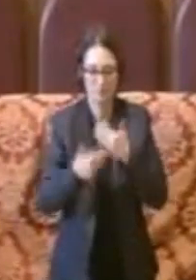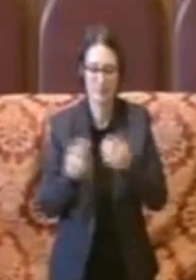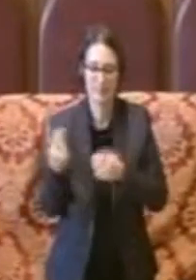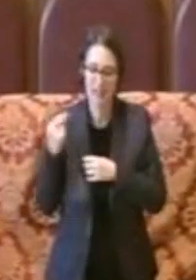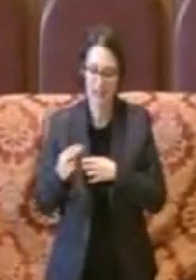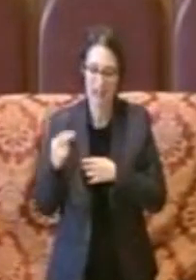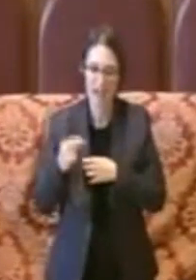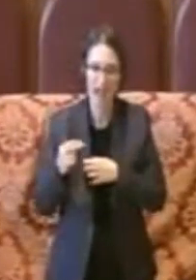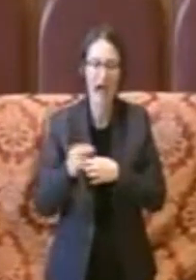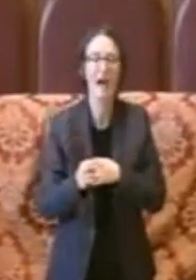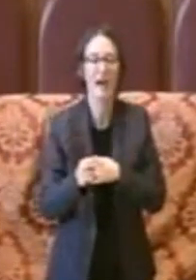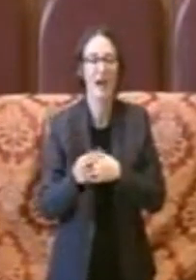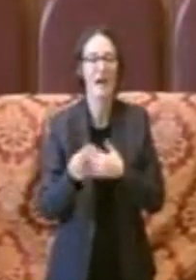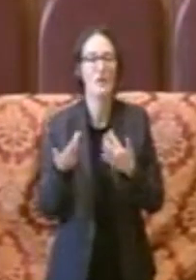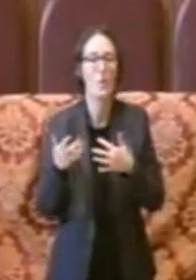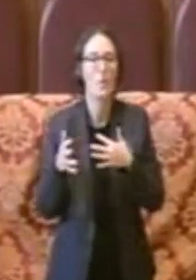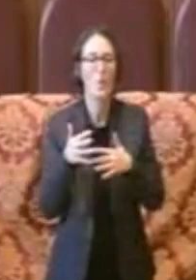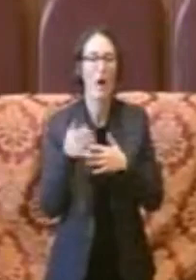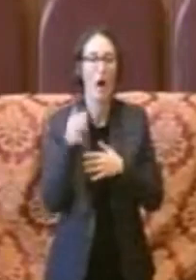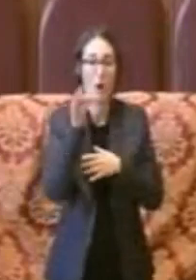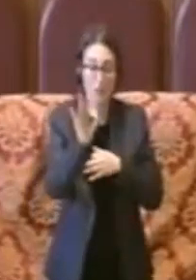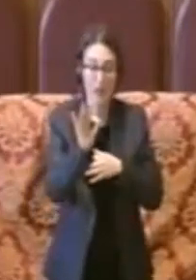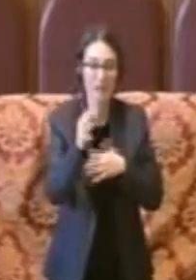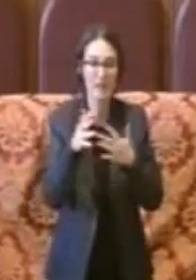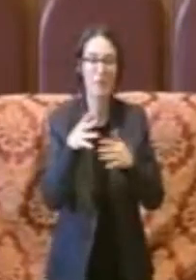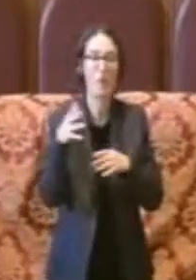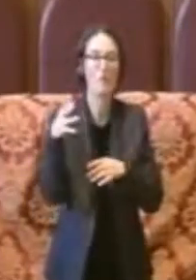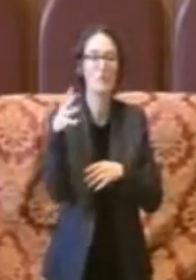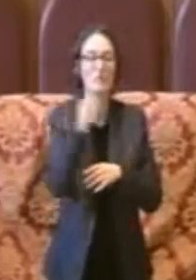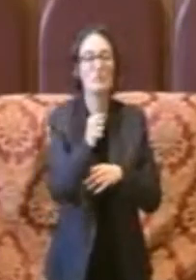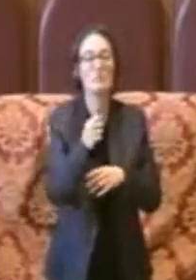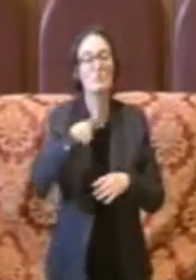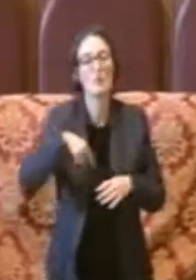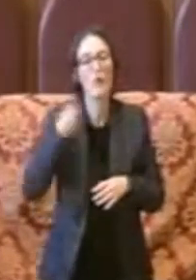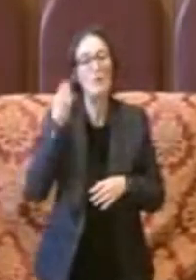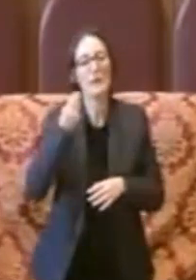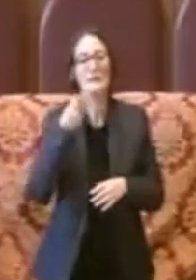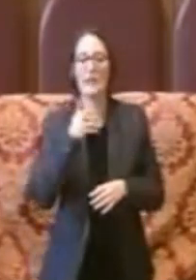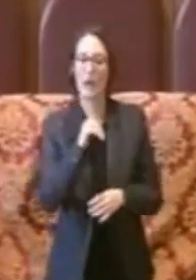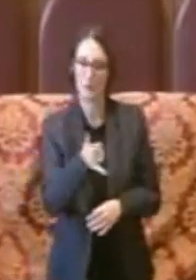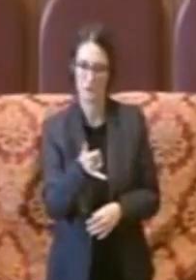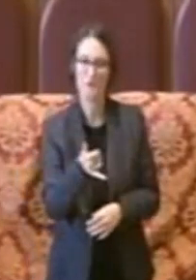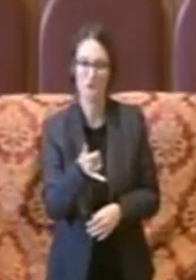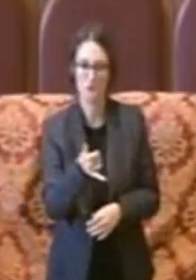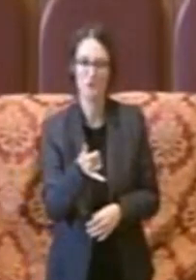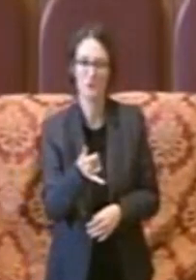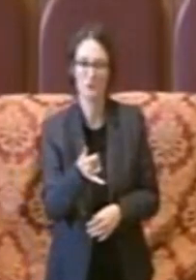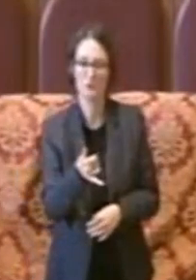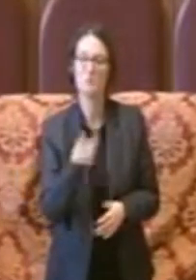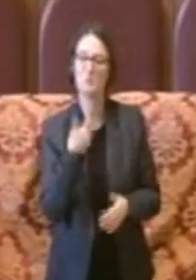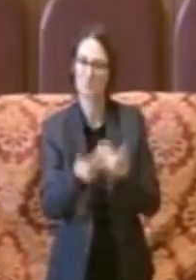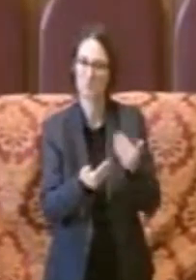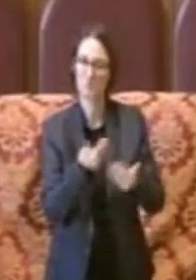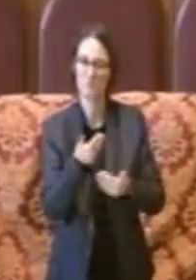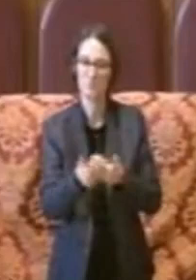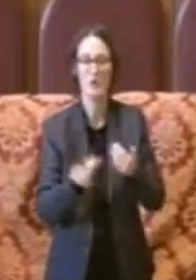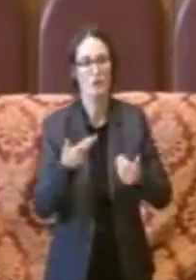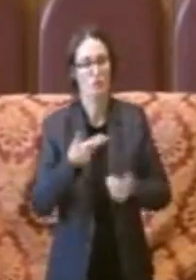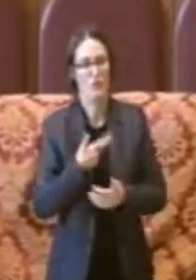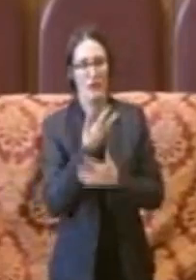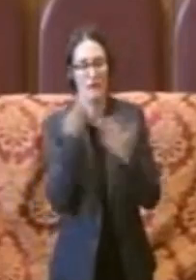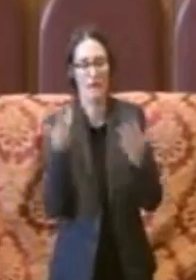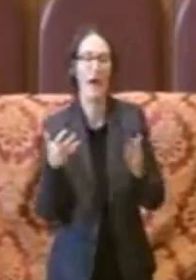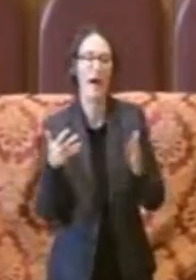anni stiano effettivamente andando avanti o meno a nostro avviso assolutamente sì stanno proseguendo con tutte le difficoltà di una